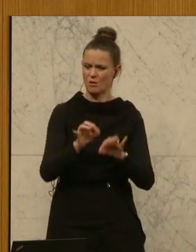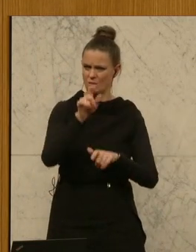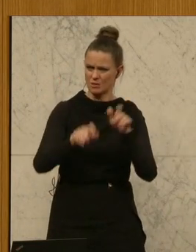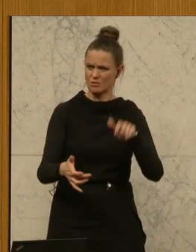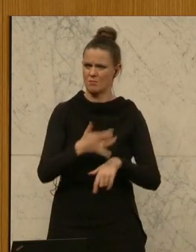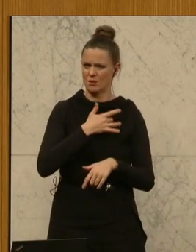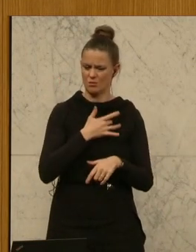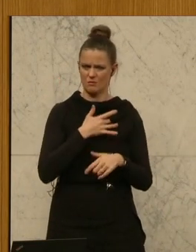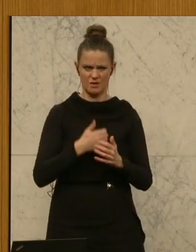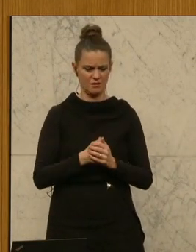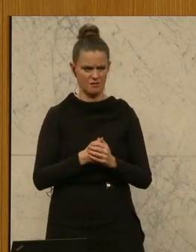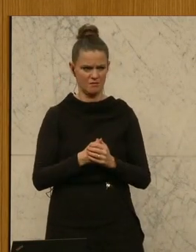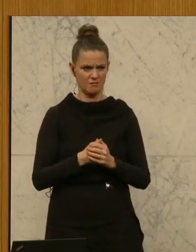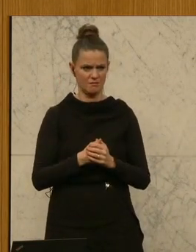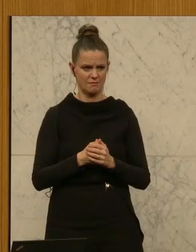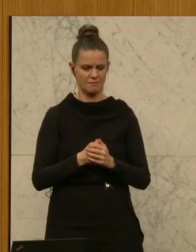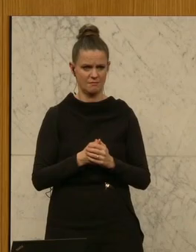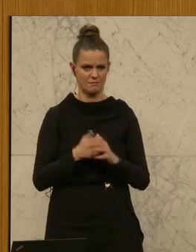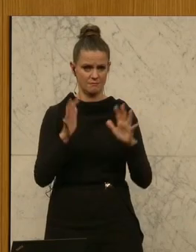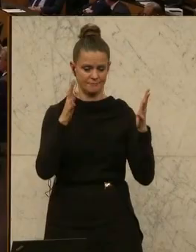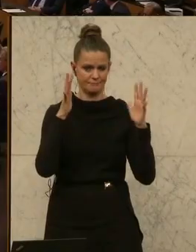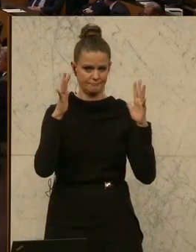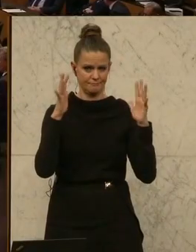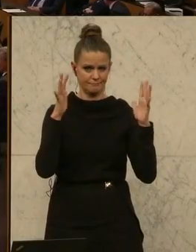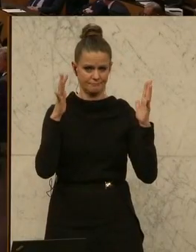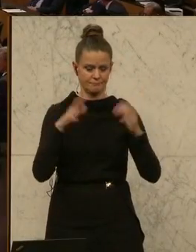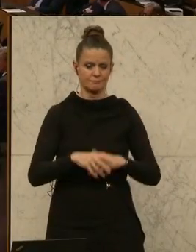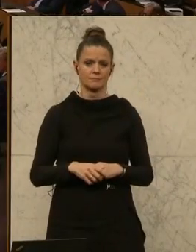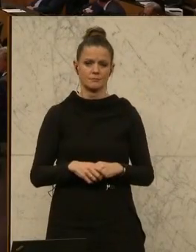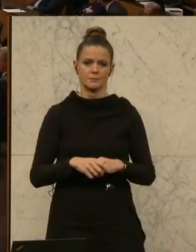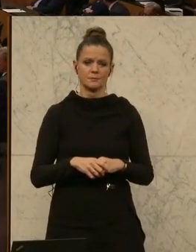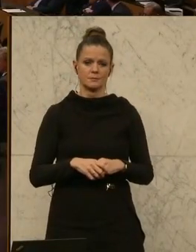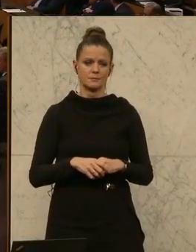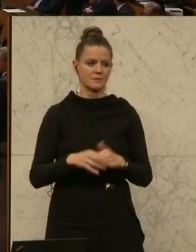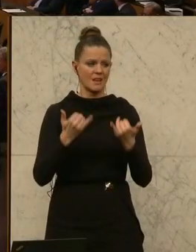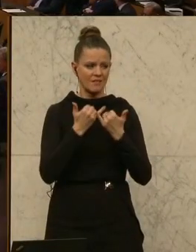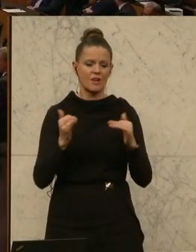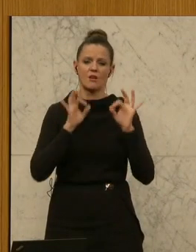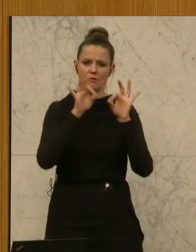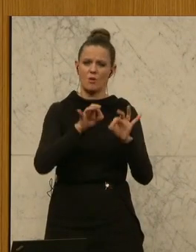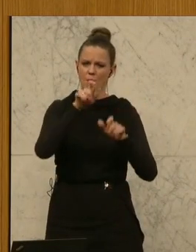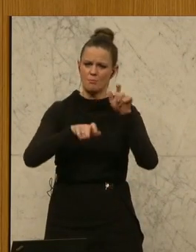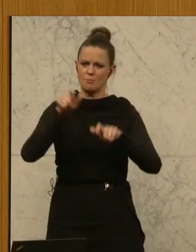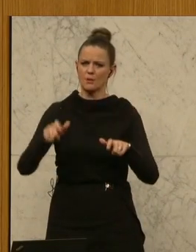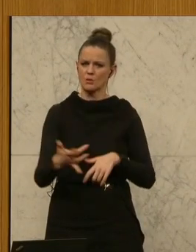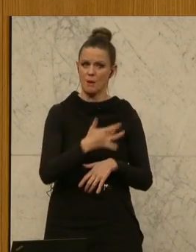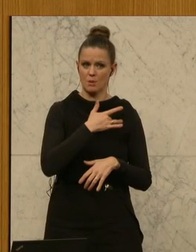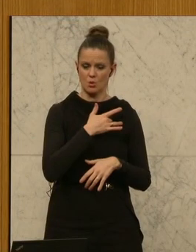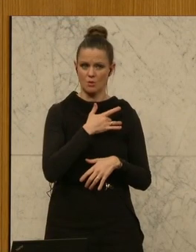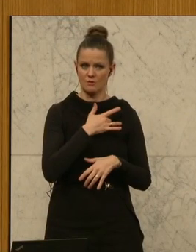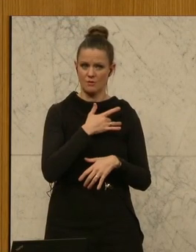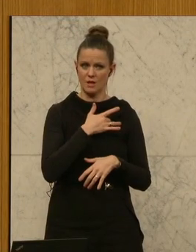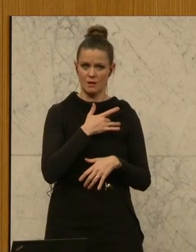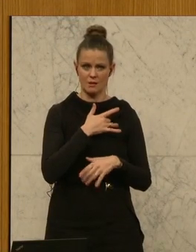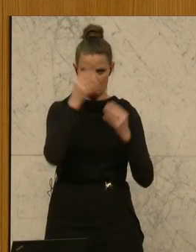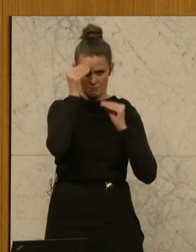sagen?